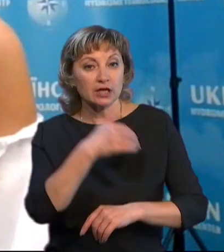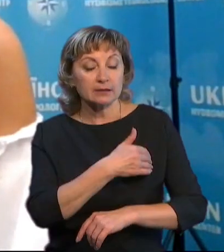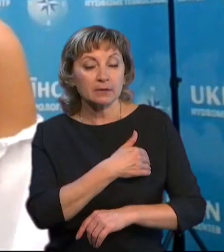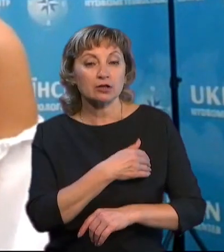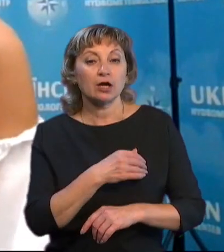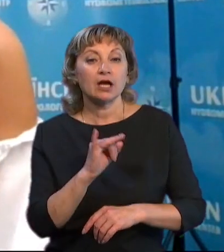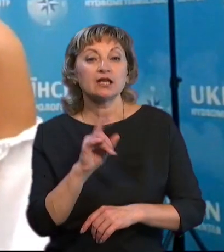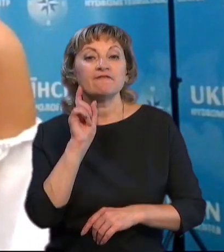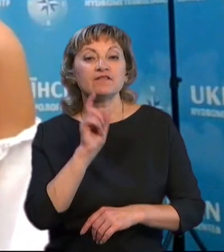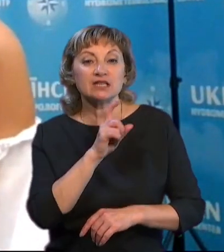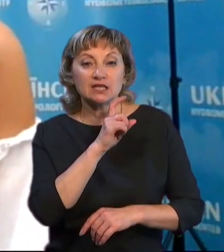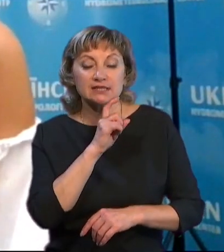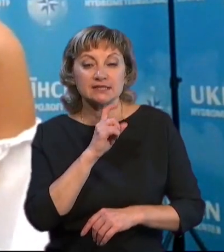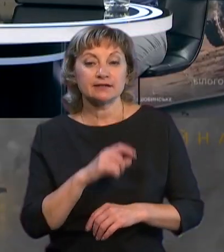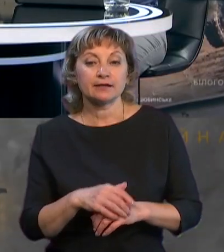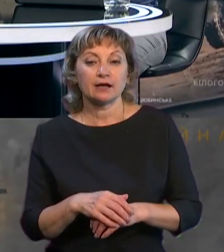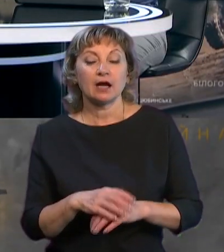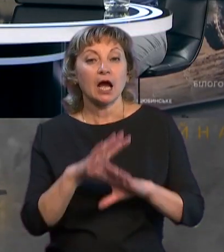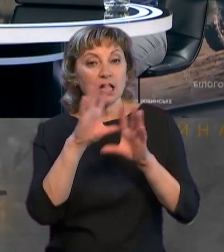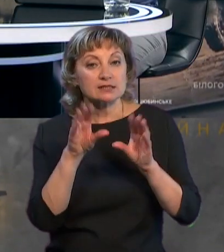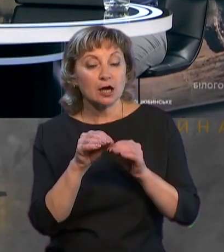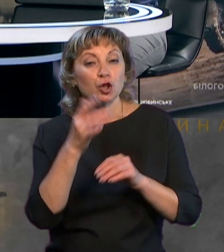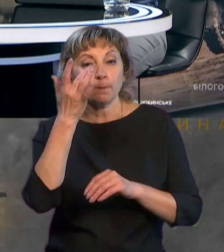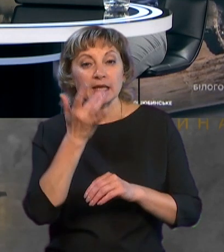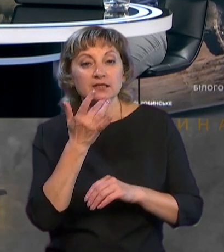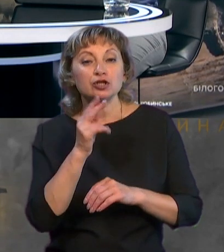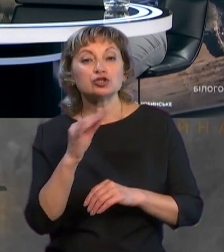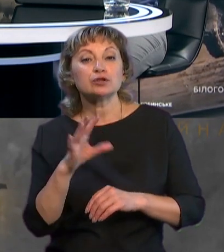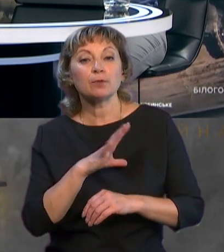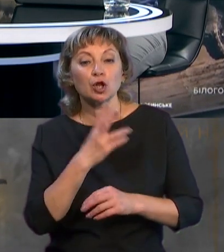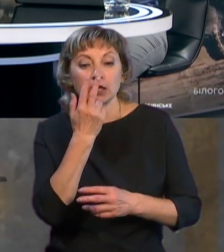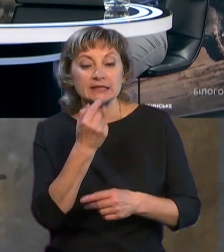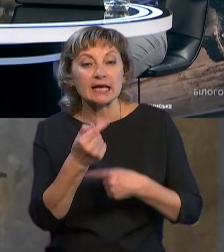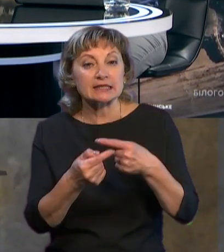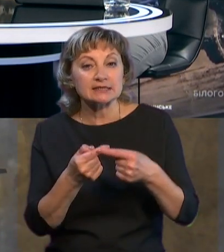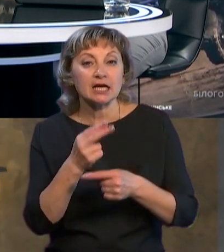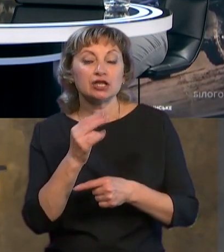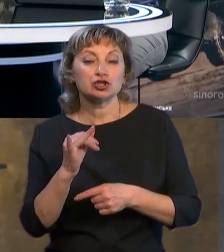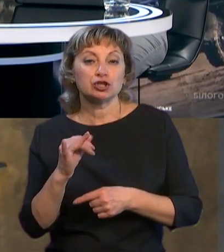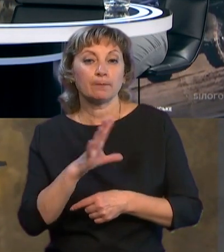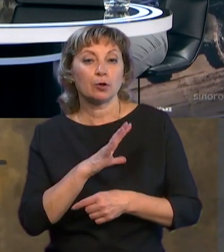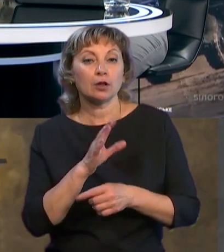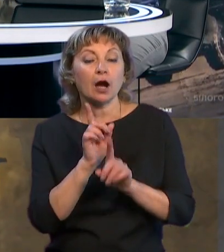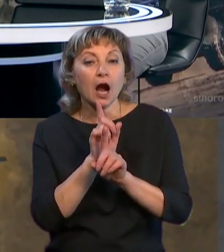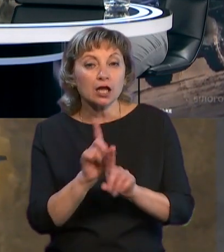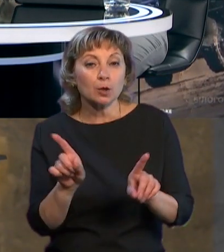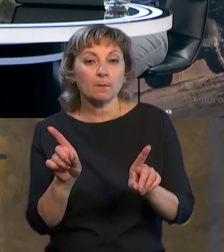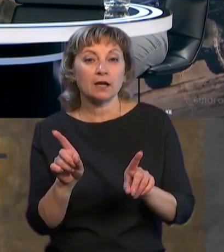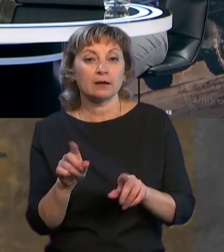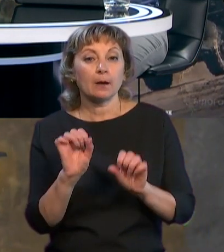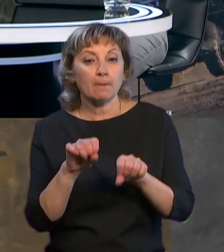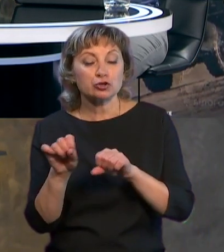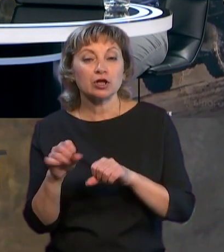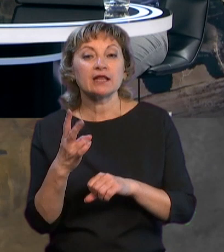і в Вінниці. Ну, а загалом літо, чи було воно традиційним, чи було воно аномальним, можливо, на